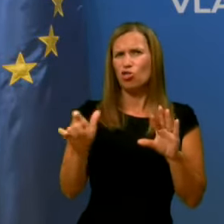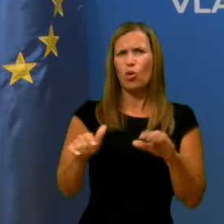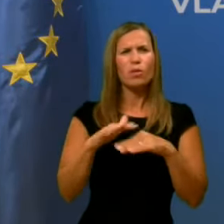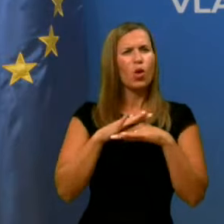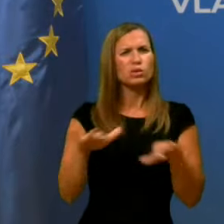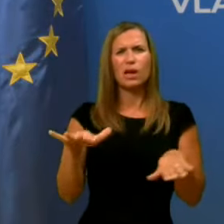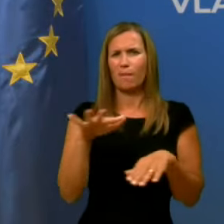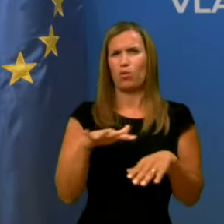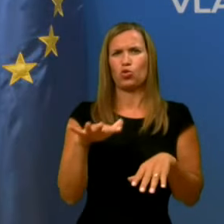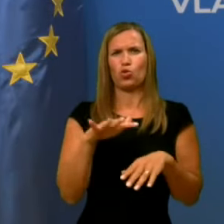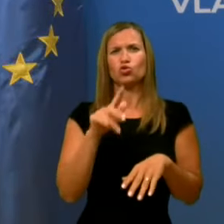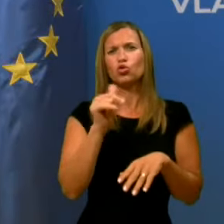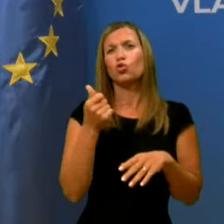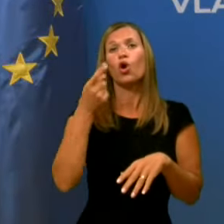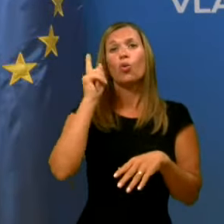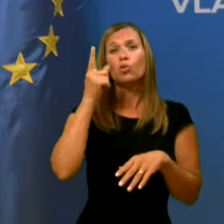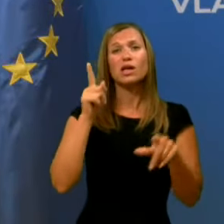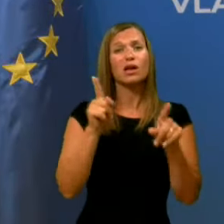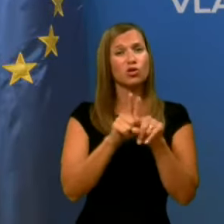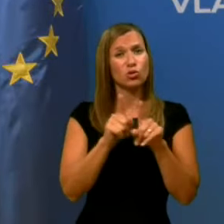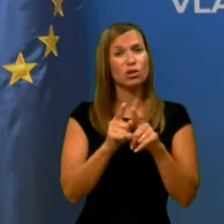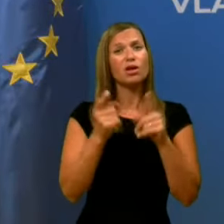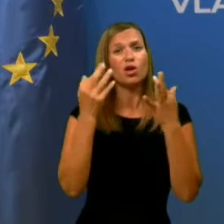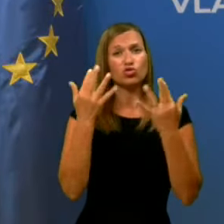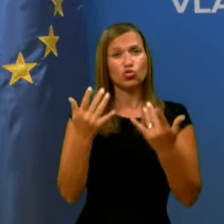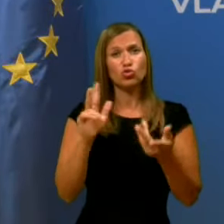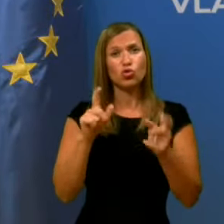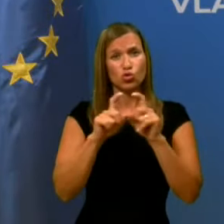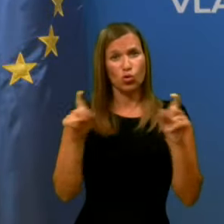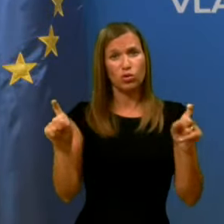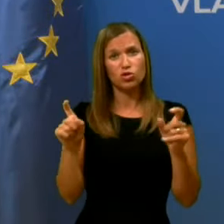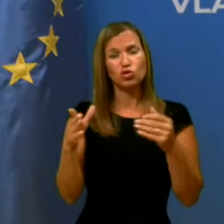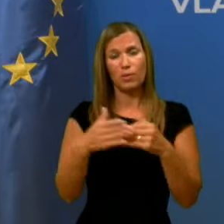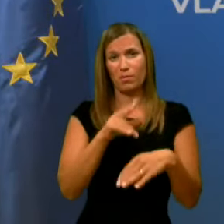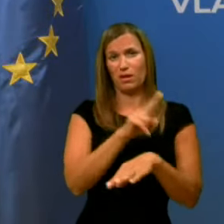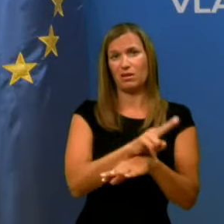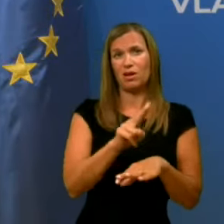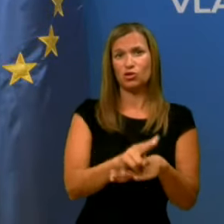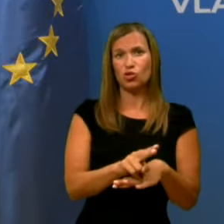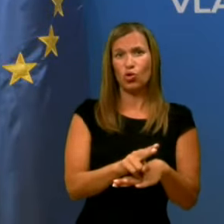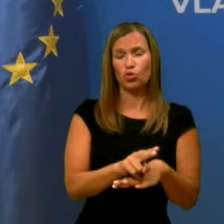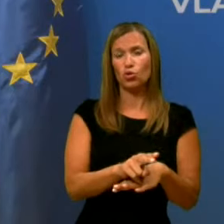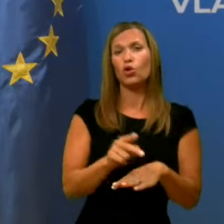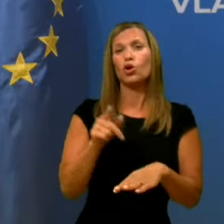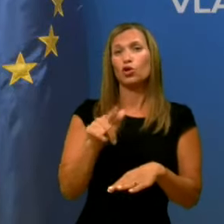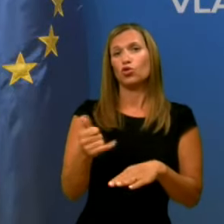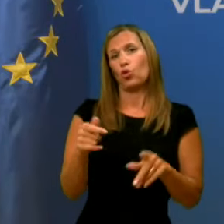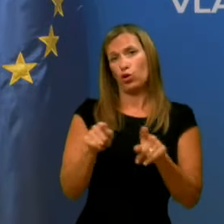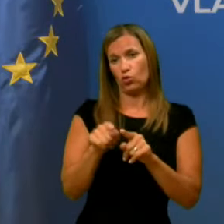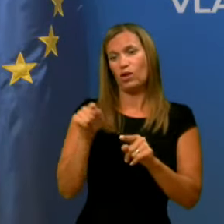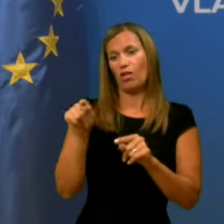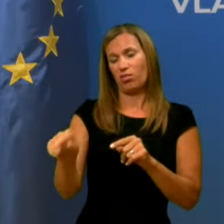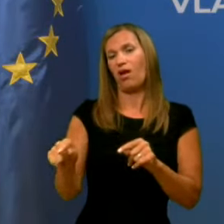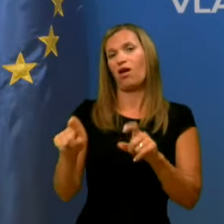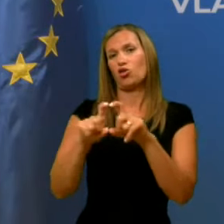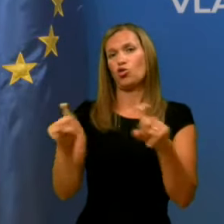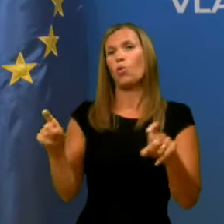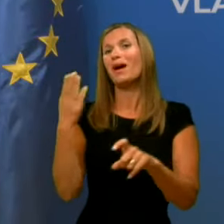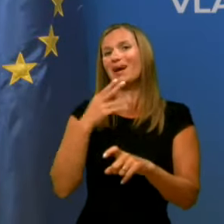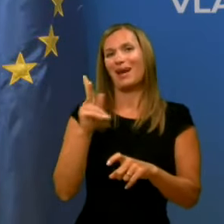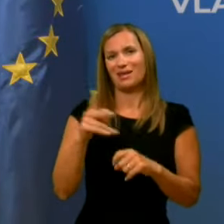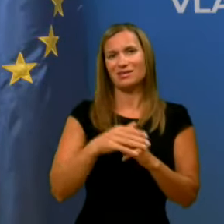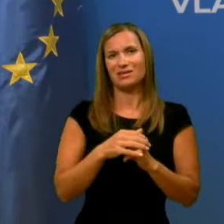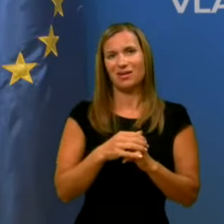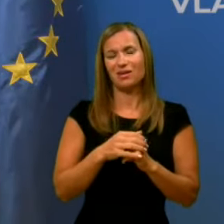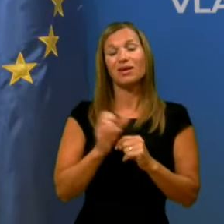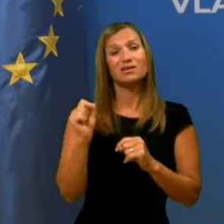na kar je nena zadnje upozorjalo tudi računsko sodišče pri nadzoru, je, sveda, tudi ta dom. In od to, sveda,